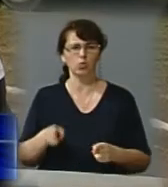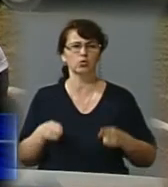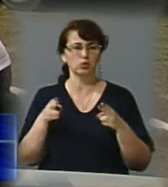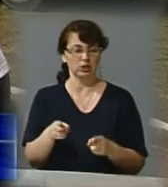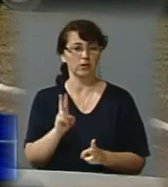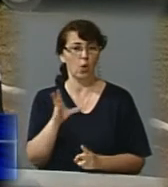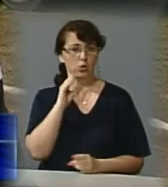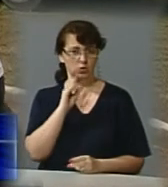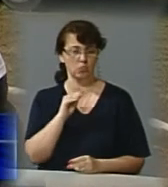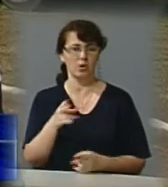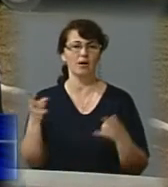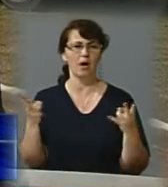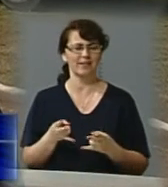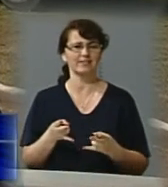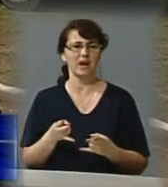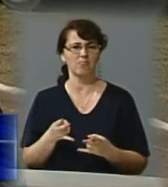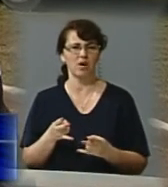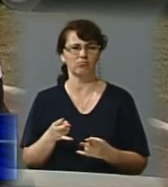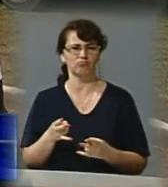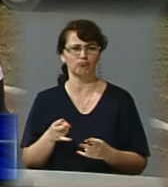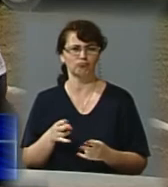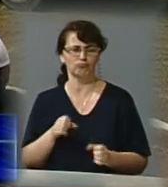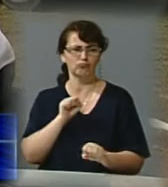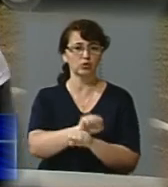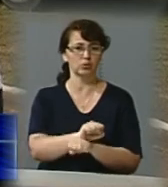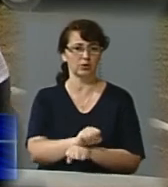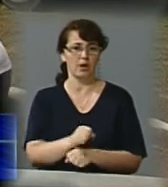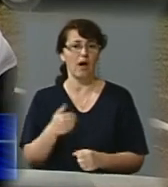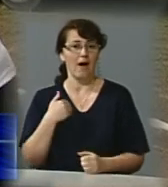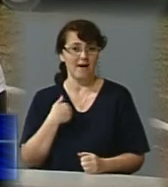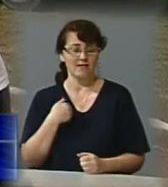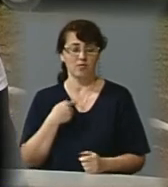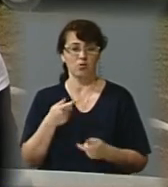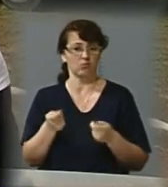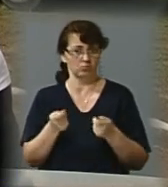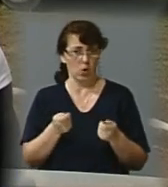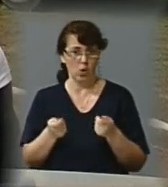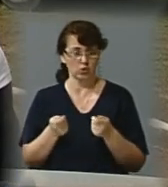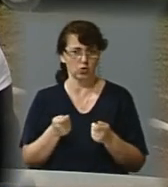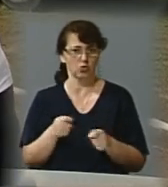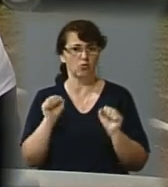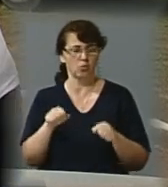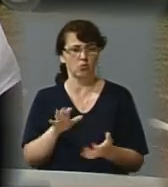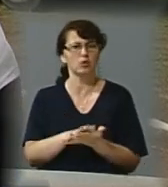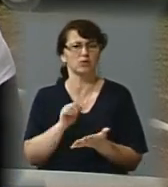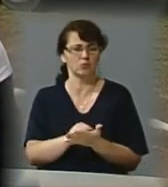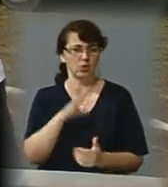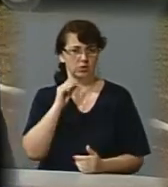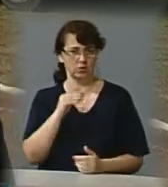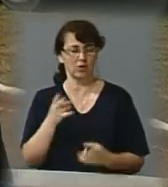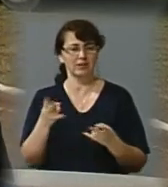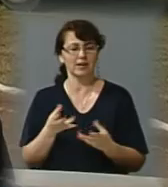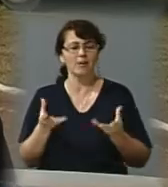Є така ситуація, може, якщо я неправильно прийму собаку, то я можу її хребет сломати, зуби повиривати. Главное, м'яко приймати,